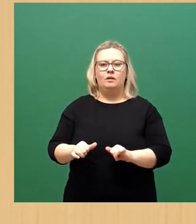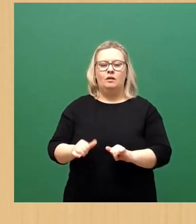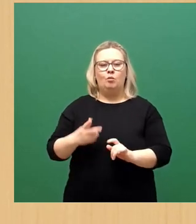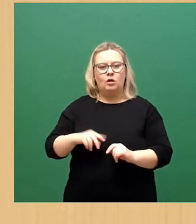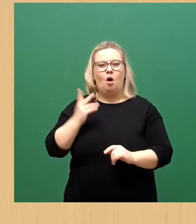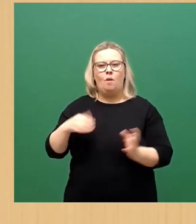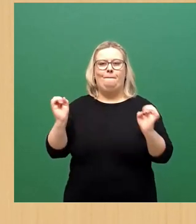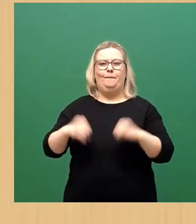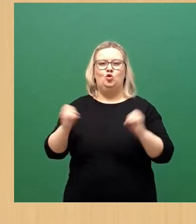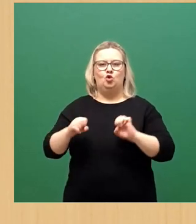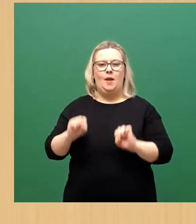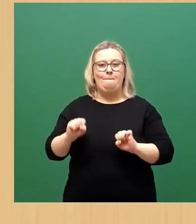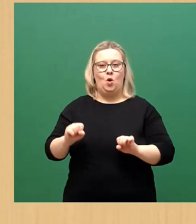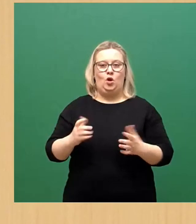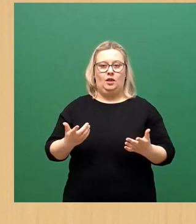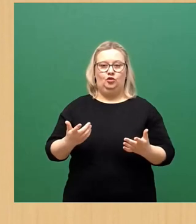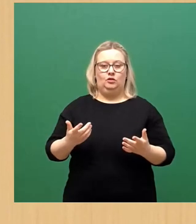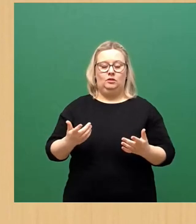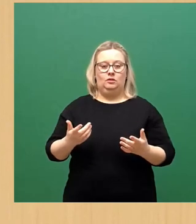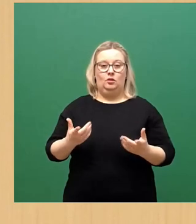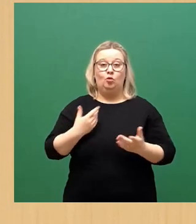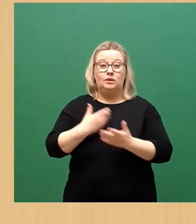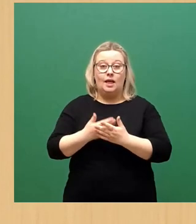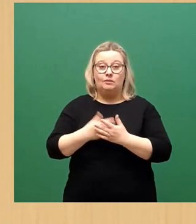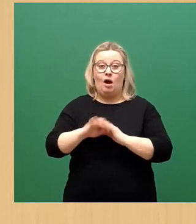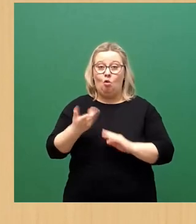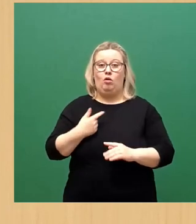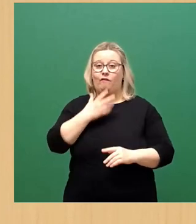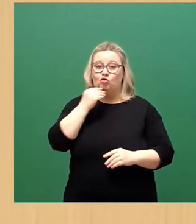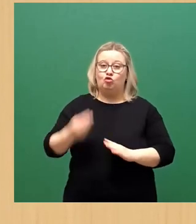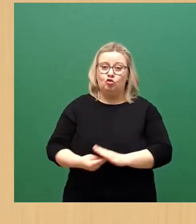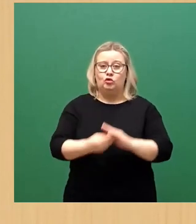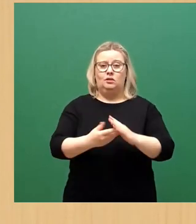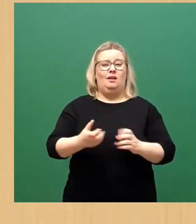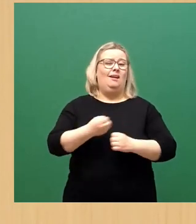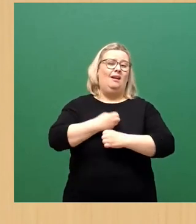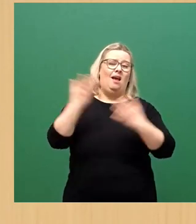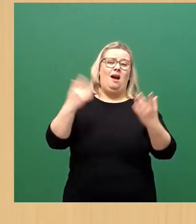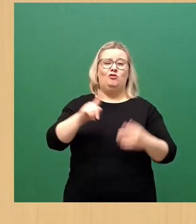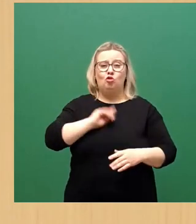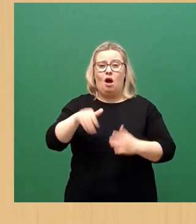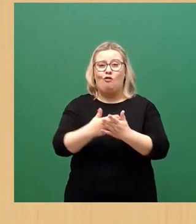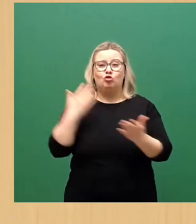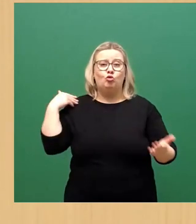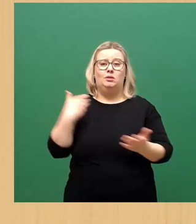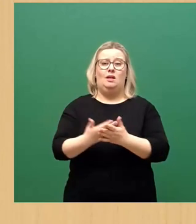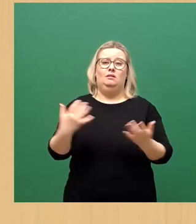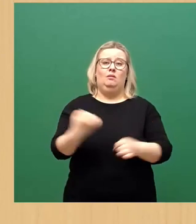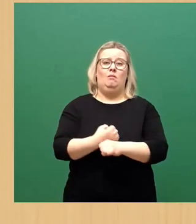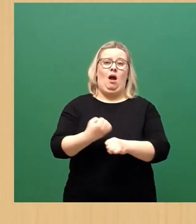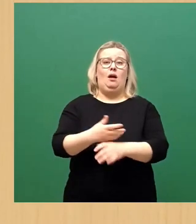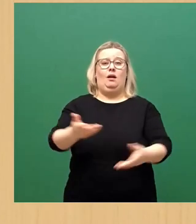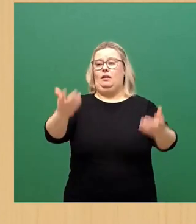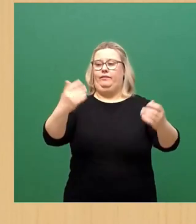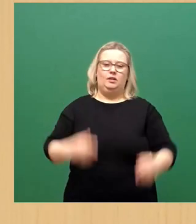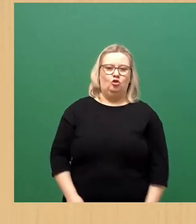umgesetzt von ihnen werten kann und eben damit nochmal eine Bestärkung. Natürlich machen wir die Aufgaben schon alles. Ja, wir sind ja nicht im